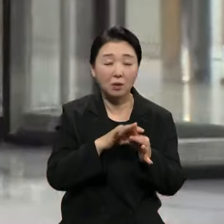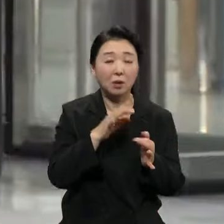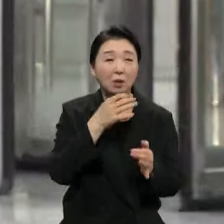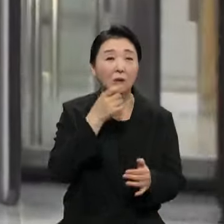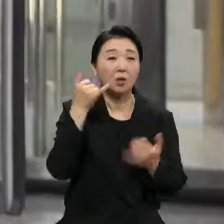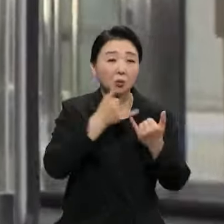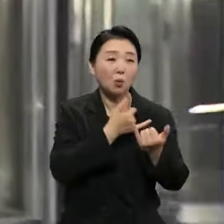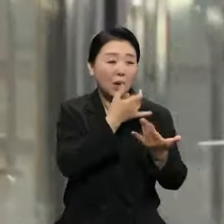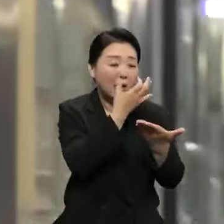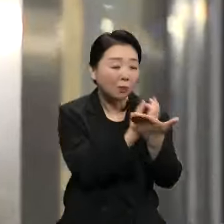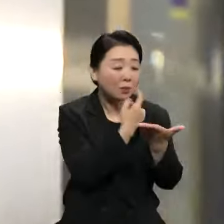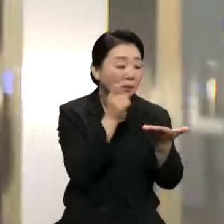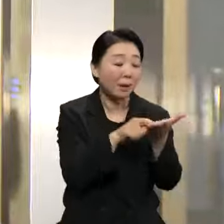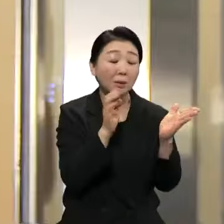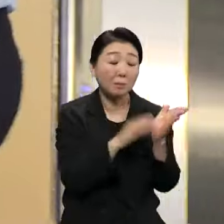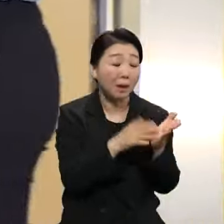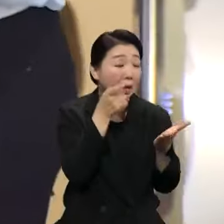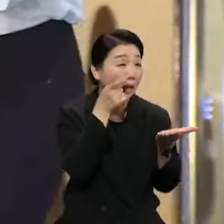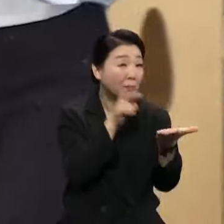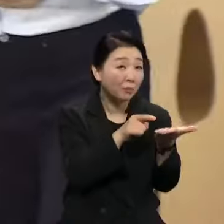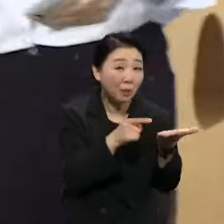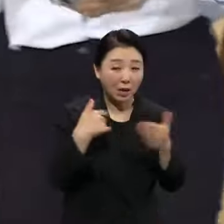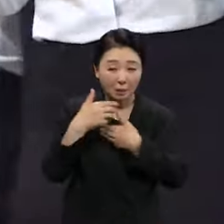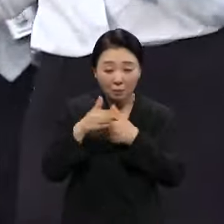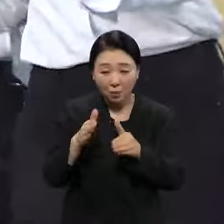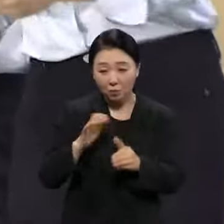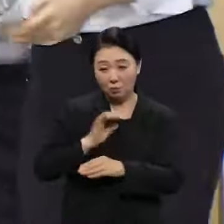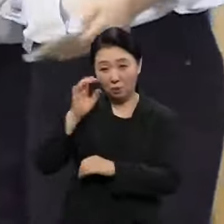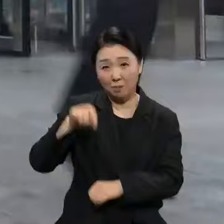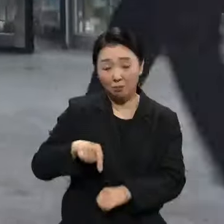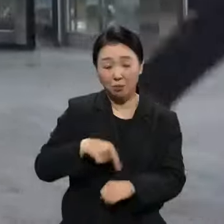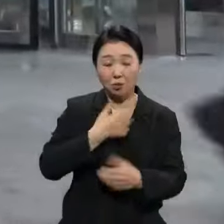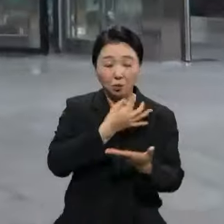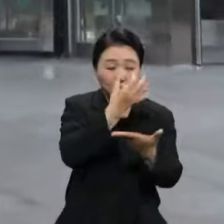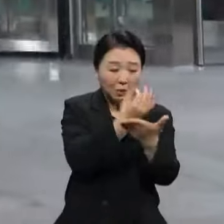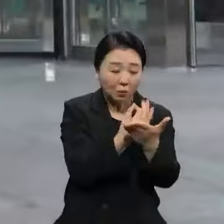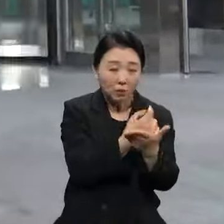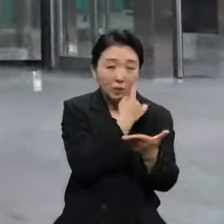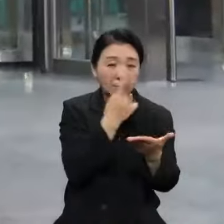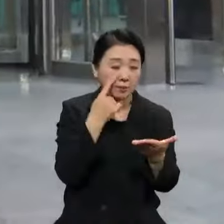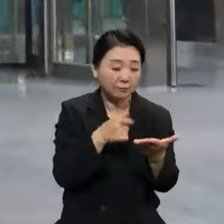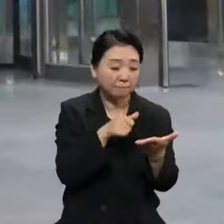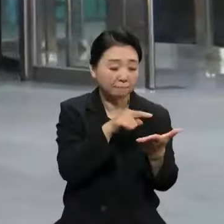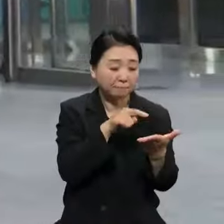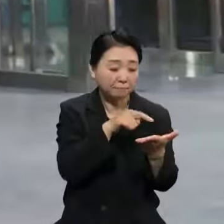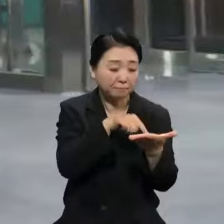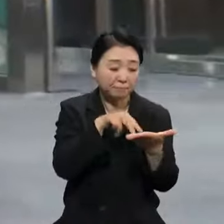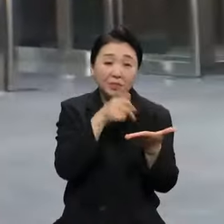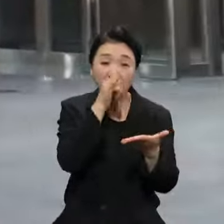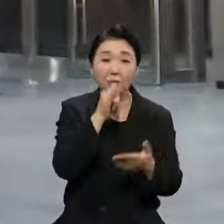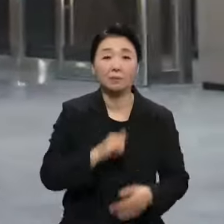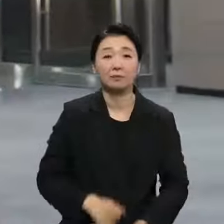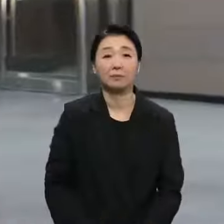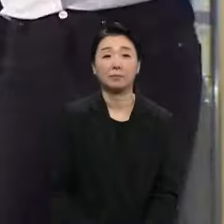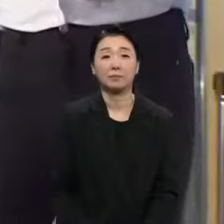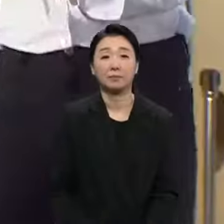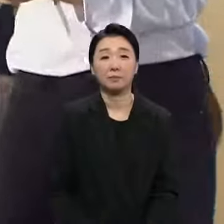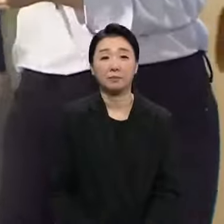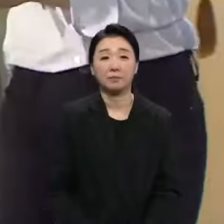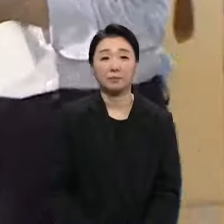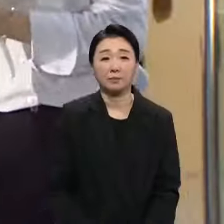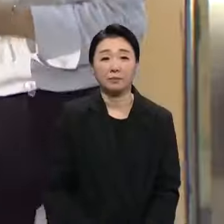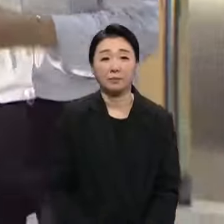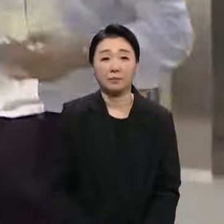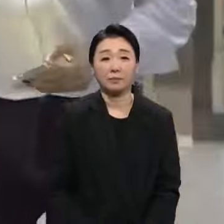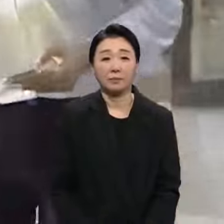김사령관의 휴대전화에서 안보실과 국방부의 통화 녹취 등 결정적 증거물이 더 나올 수 있는 상황입니다. JTBC